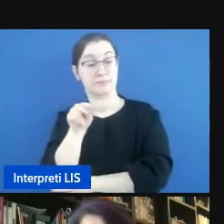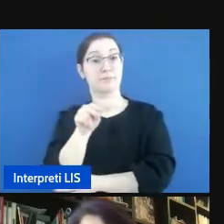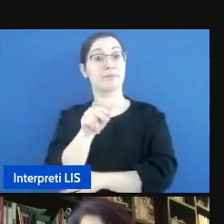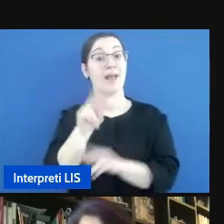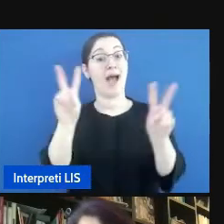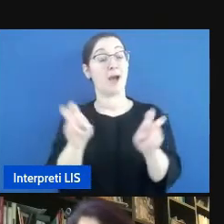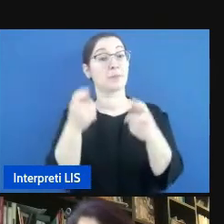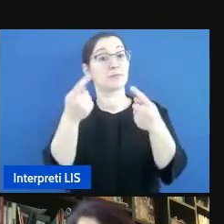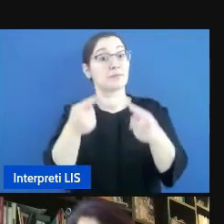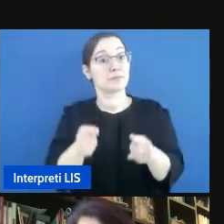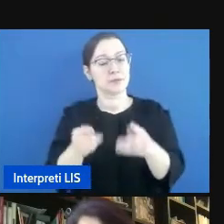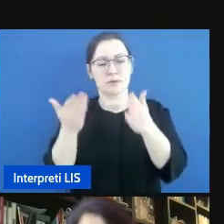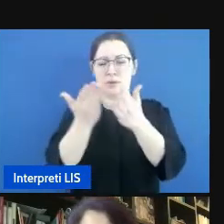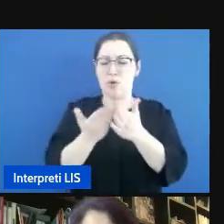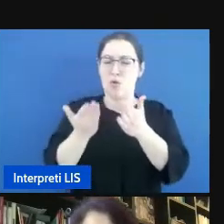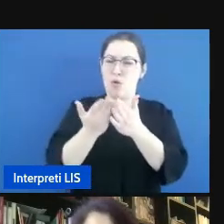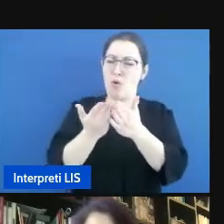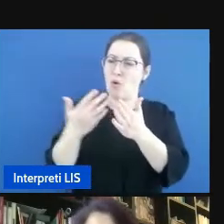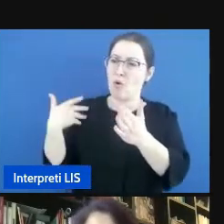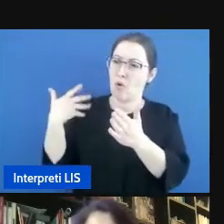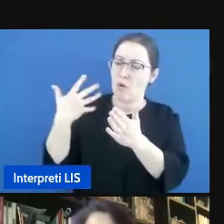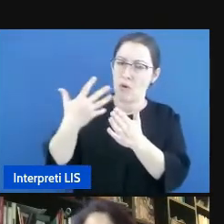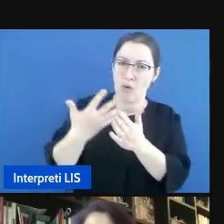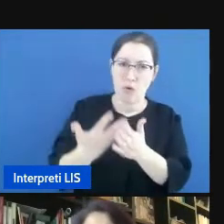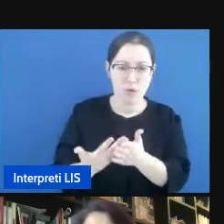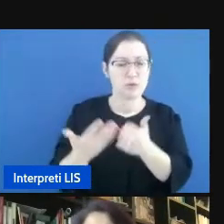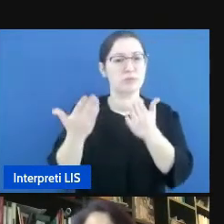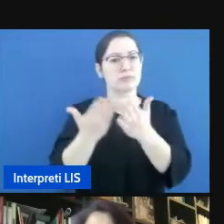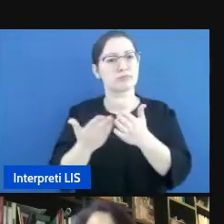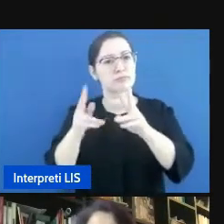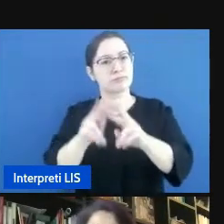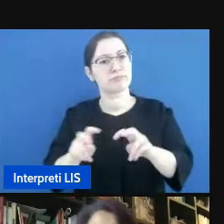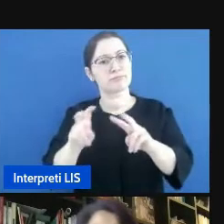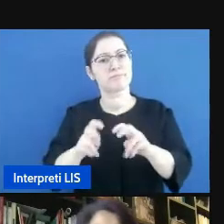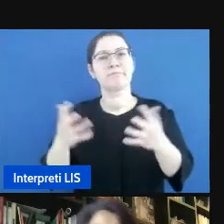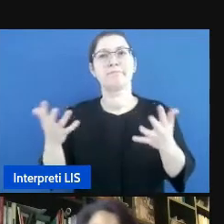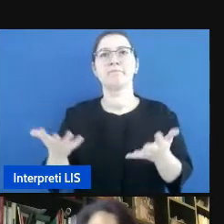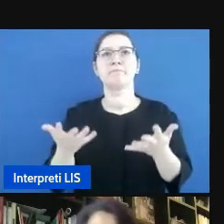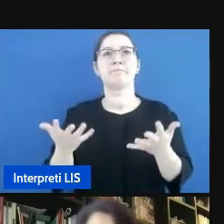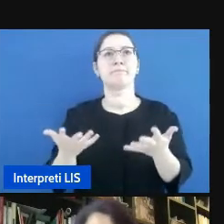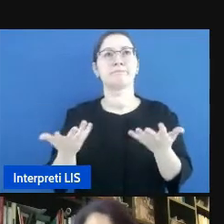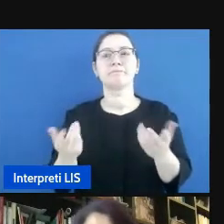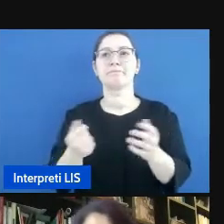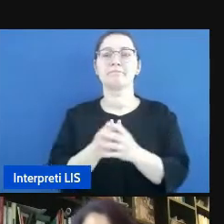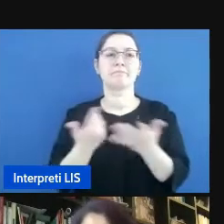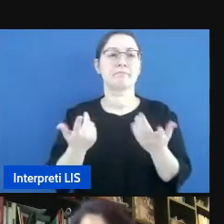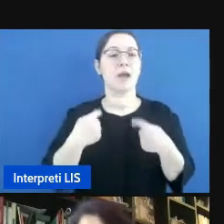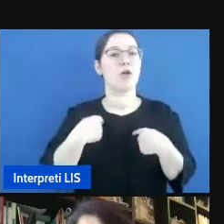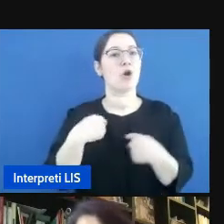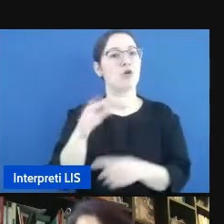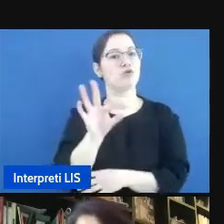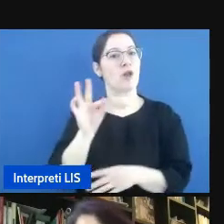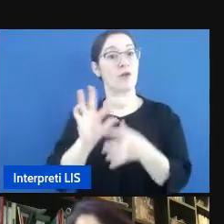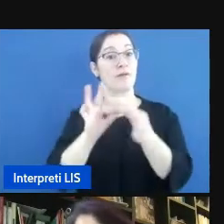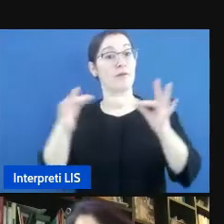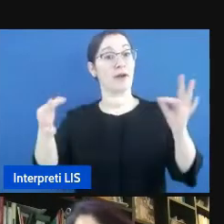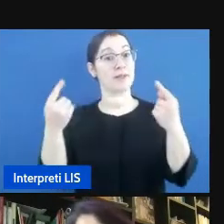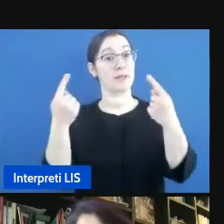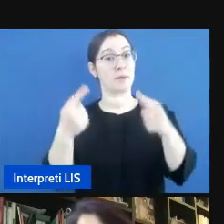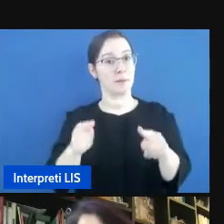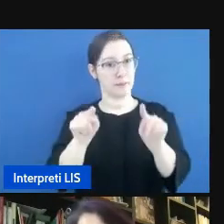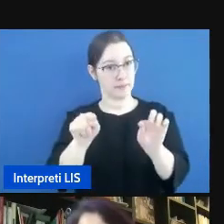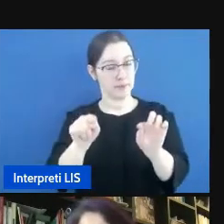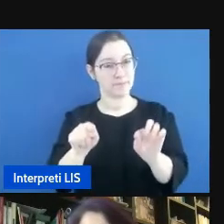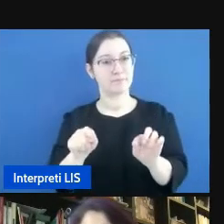studiato negli anni scorsi e in pratica io ho scelto questa frase che è la lingua